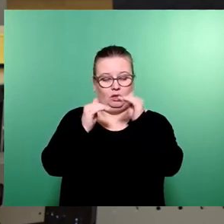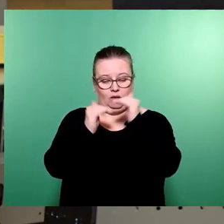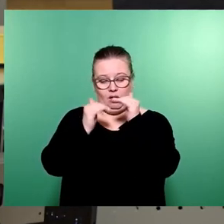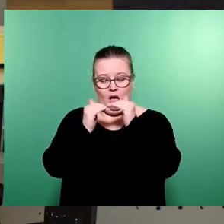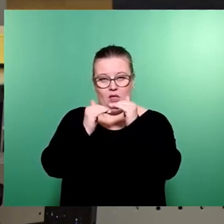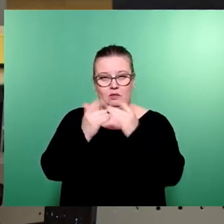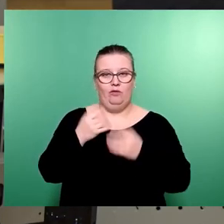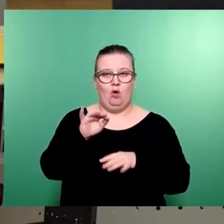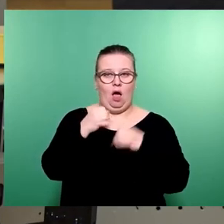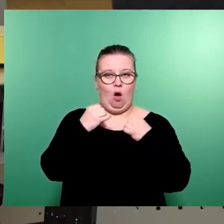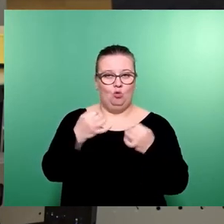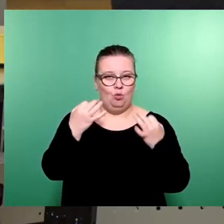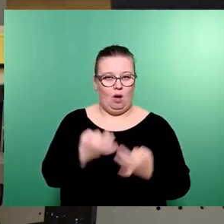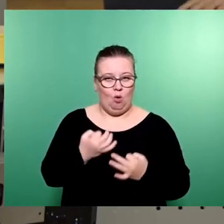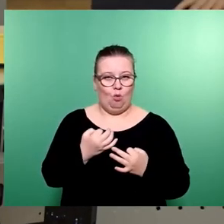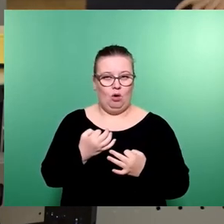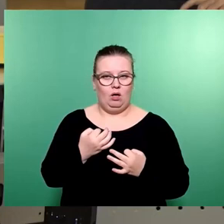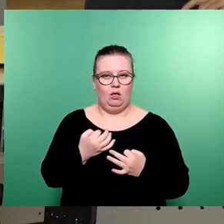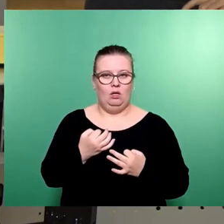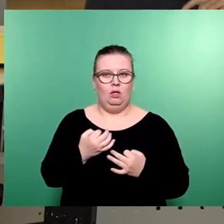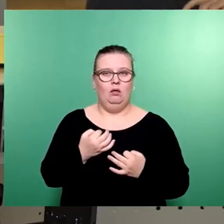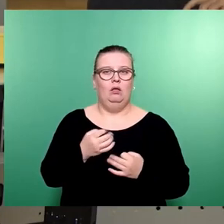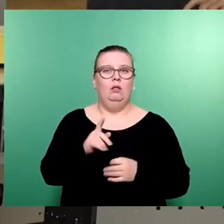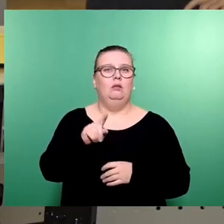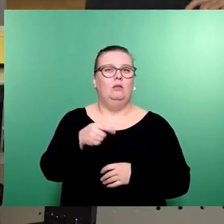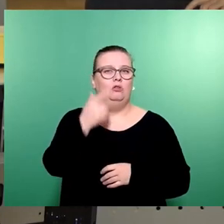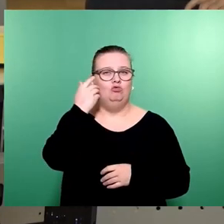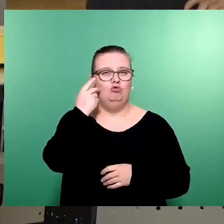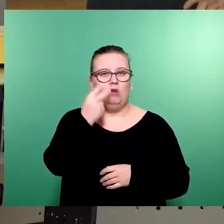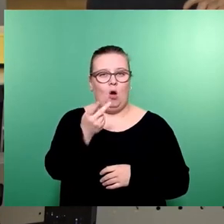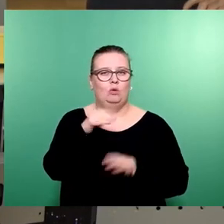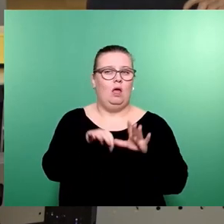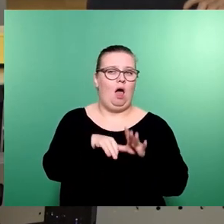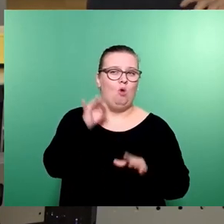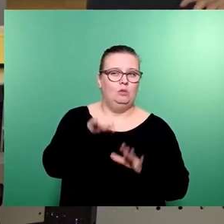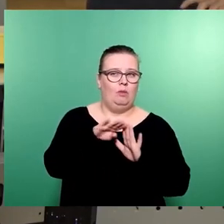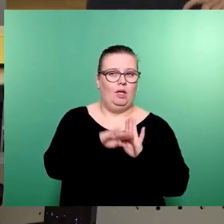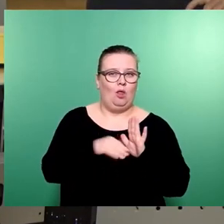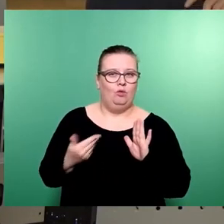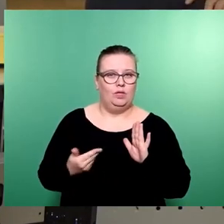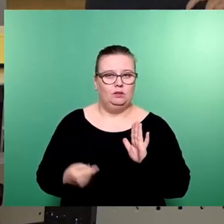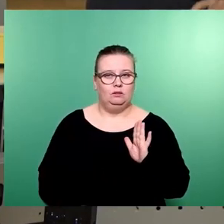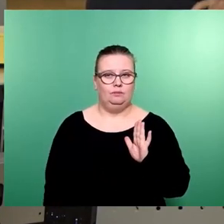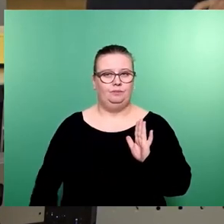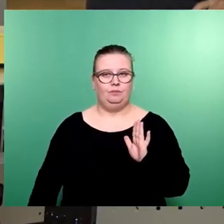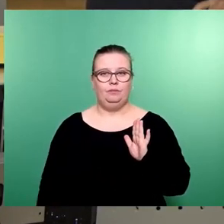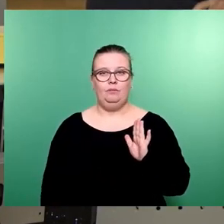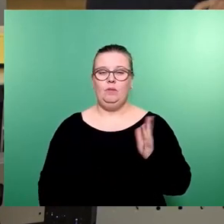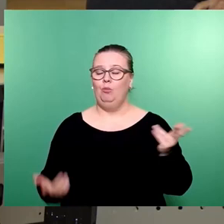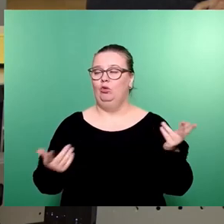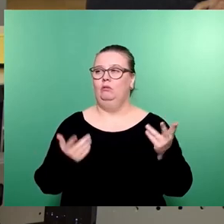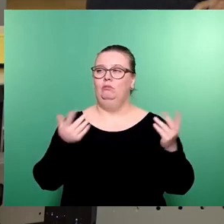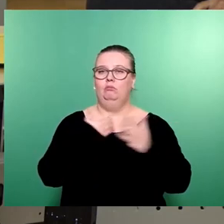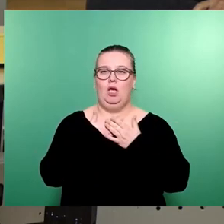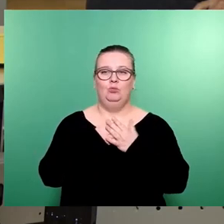die auf ihr Auto angewiesen sind, dann lasst uns doch über Ausnahmen nachdenken, ja, nach welchen Kriterien man dann